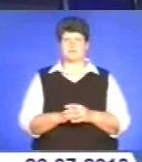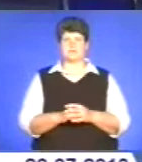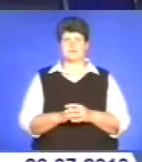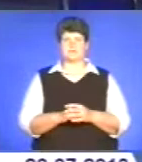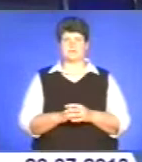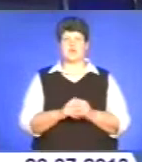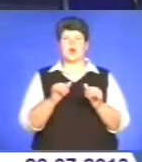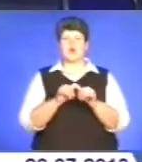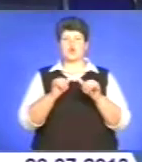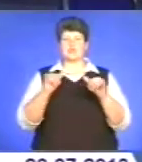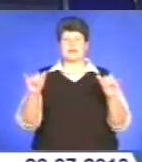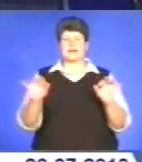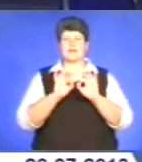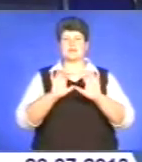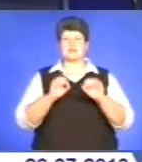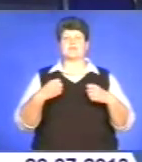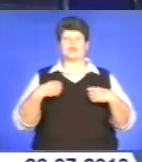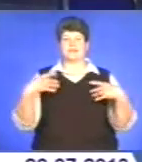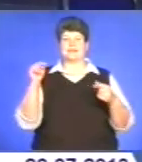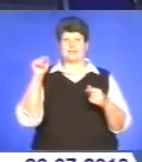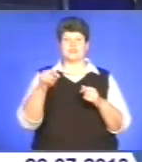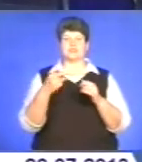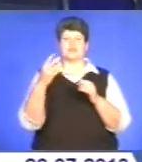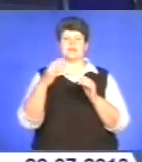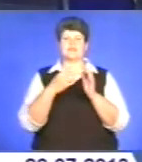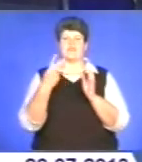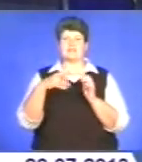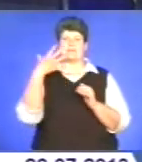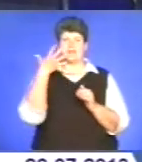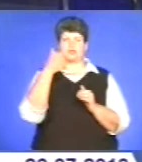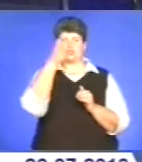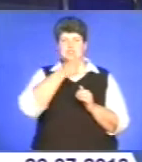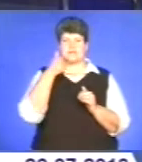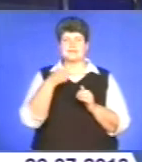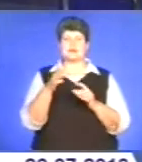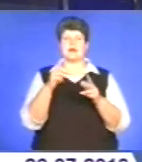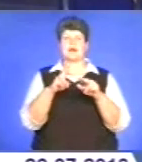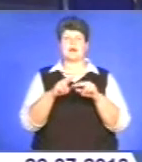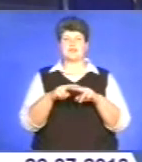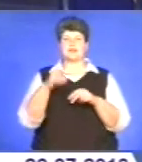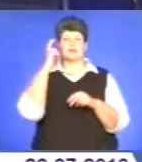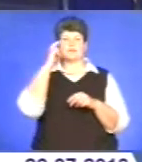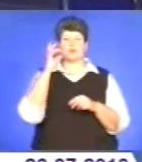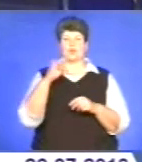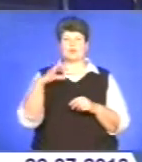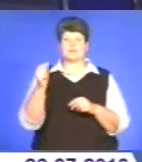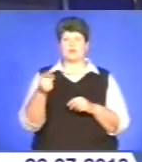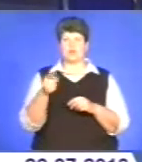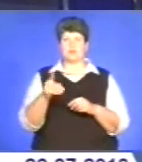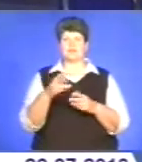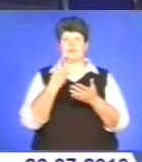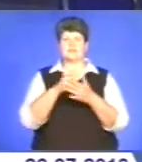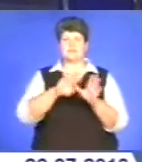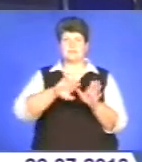Розширений репортаж святкування 1025-ї річниці хрещення Київської Русі у Тернополі дивіться після випуску